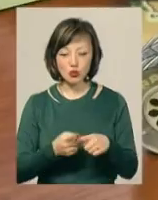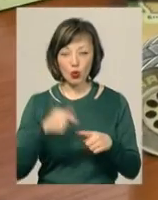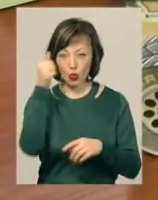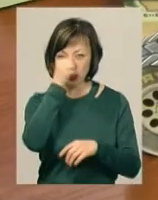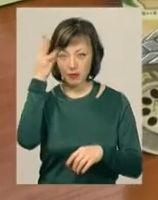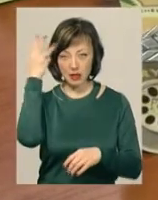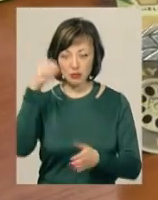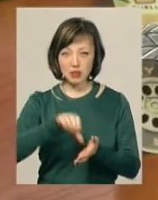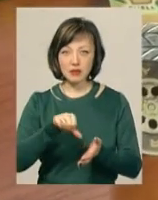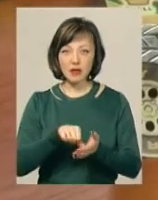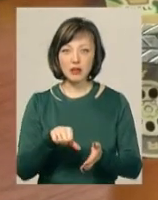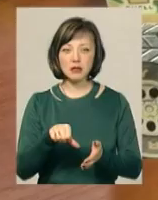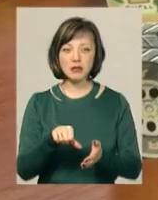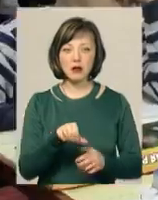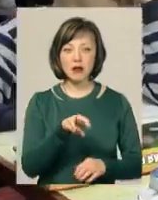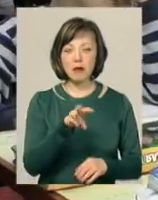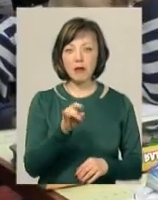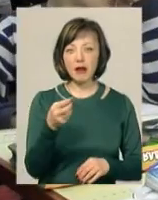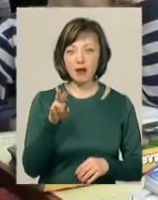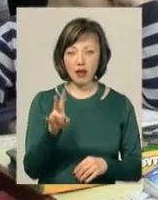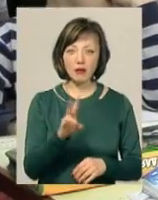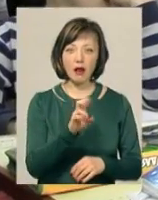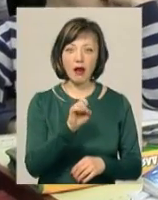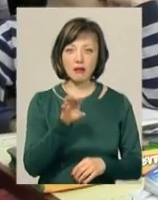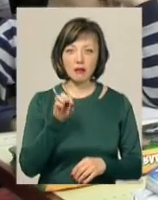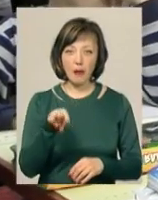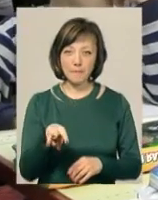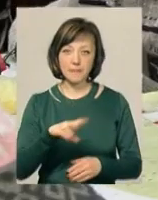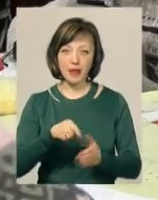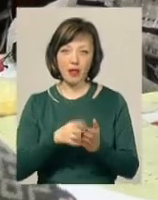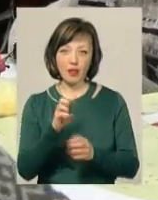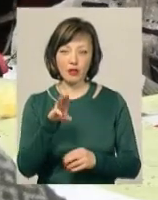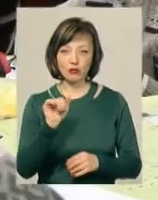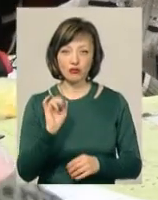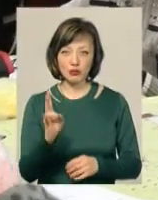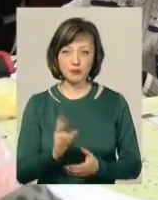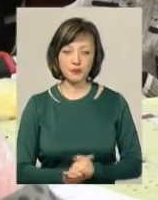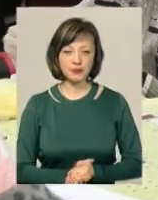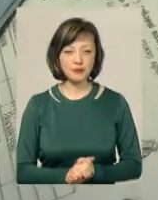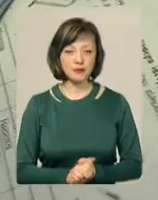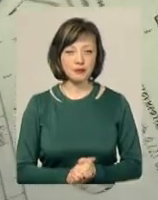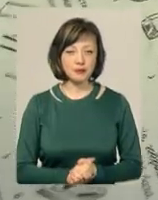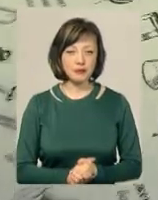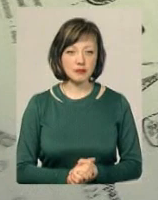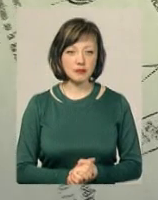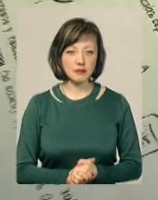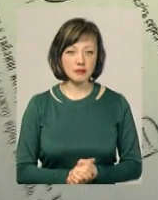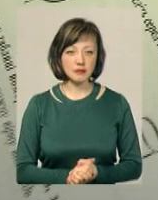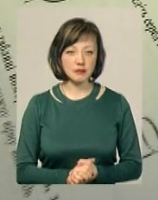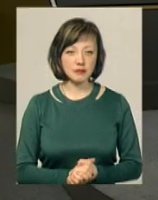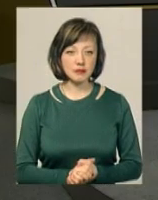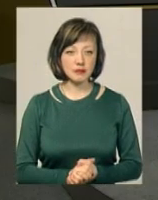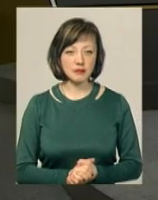Хмельничину на них представлятимуть Мар'ян Новік і знову Артем Донець із Нетішина. Ольга Нісм'янова, Іван Мовчан, новини Поділля Центр.